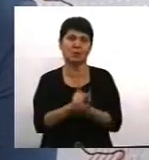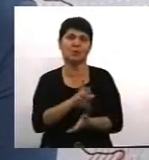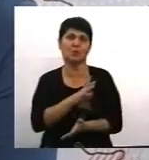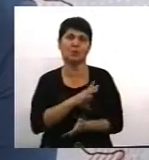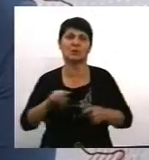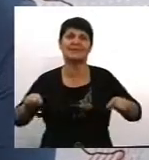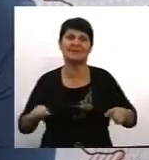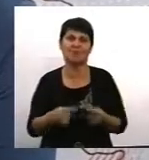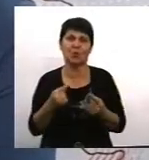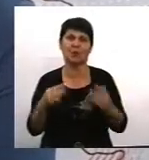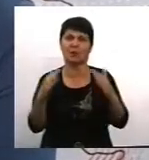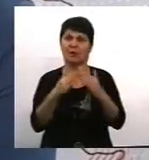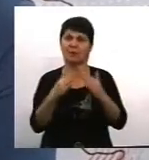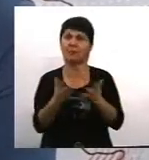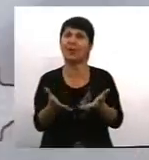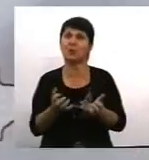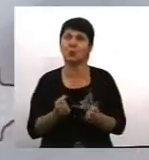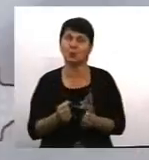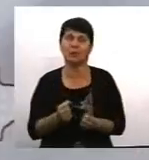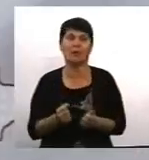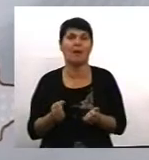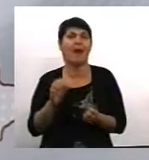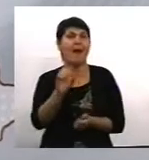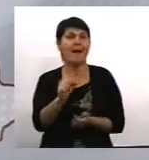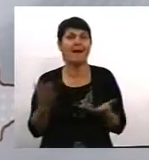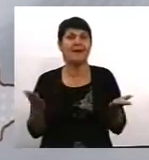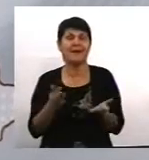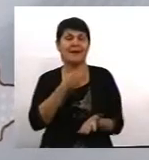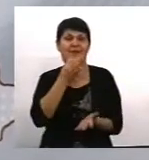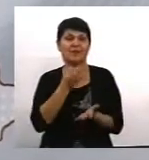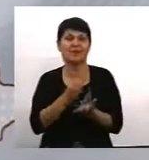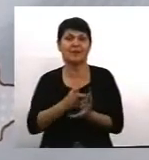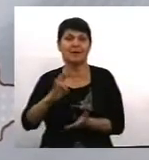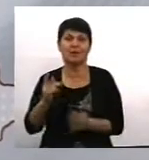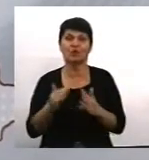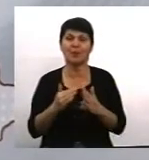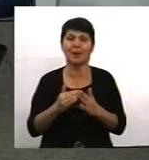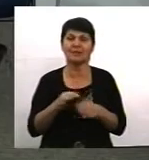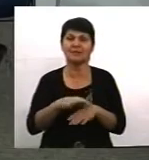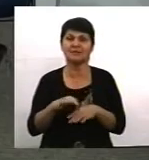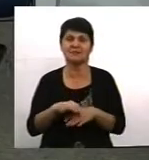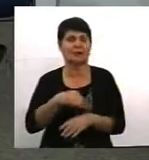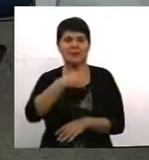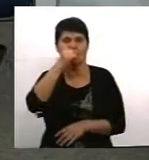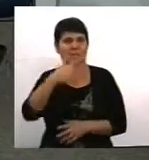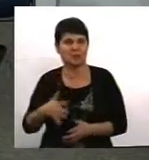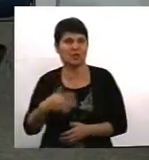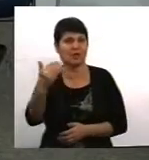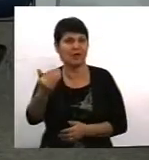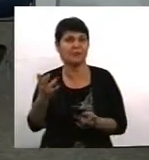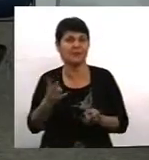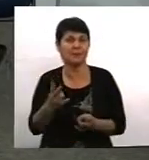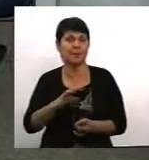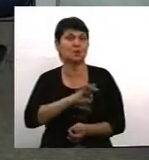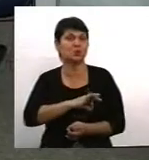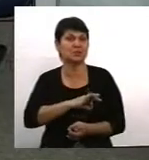багато таких речей. відповідальність за домашнє насильство? Я не можу, це треба вам з юристами говорити. Там відповідно